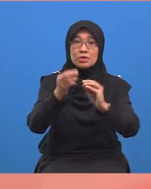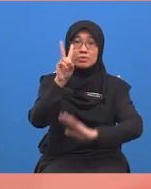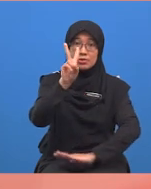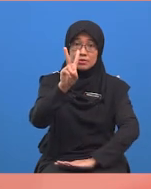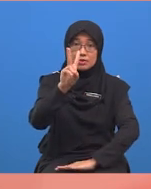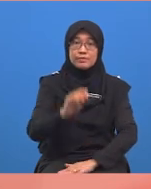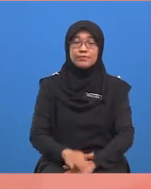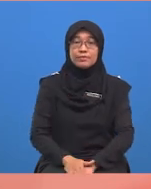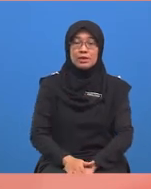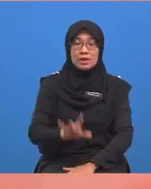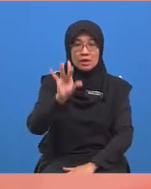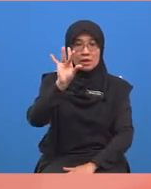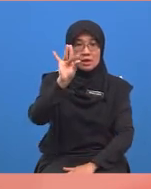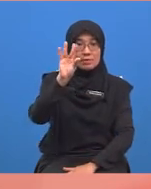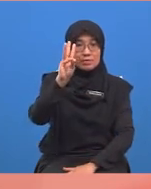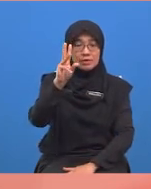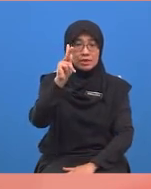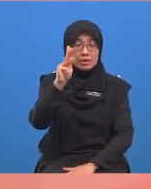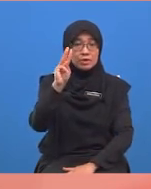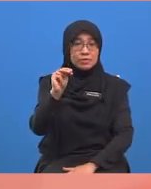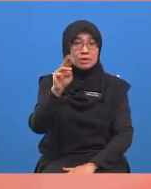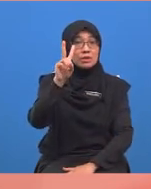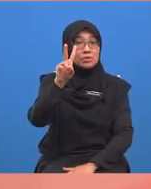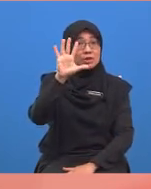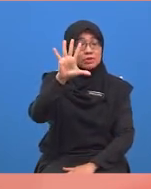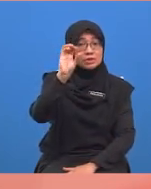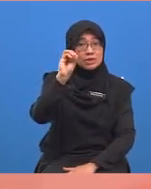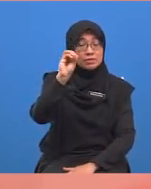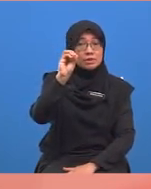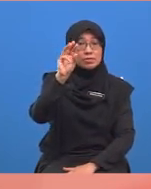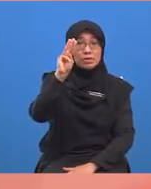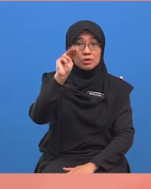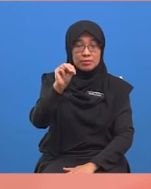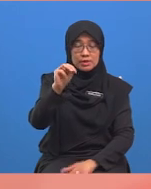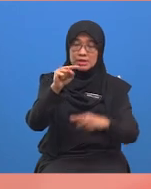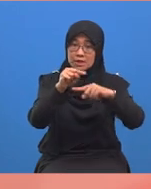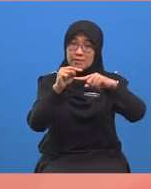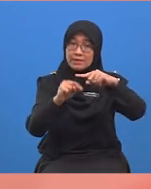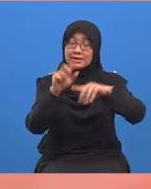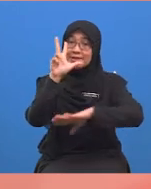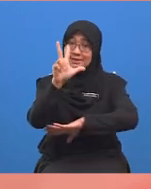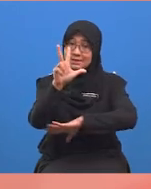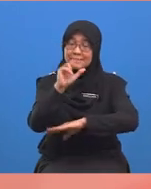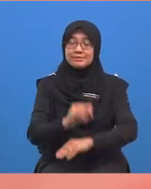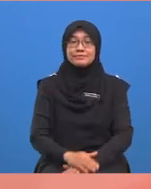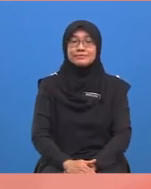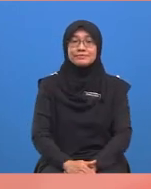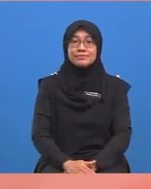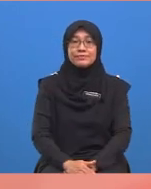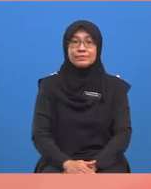iaitu Lapan puluh enam kilometer dua ratus lima puluh meter bahagi tiga.